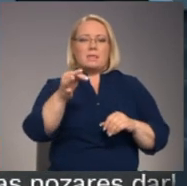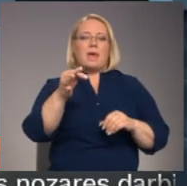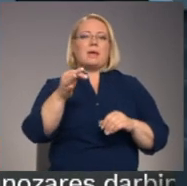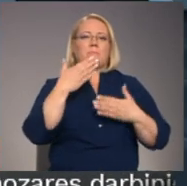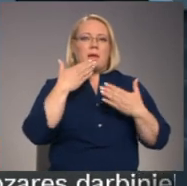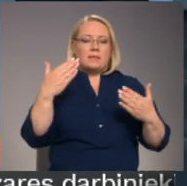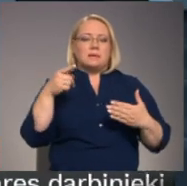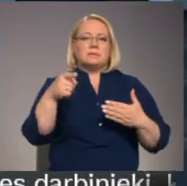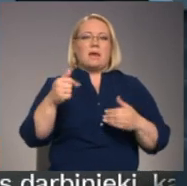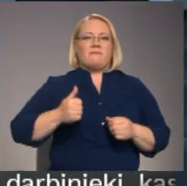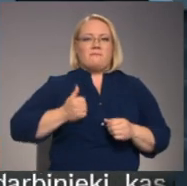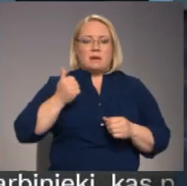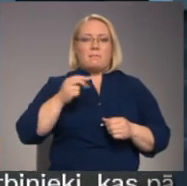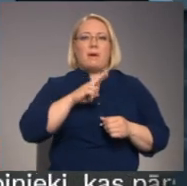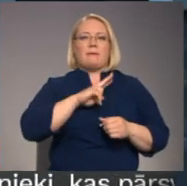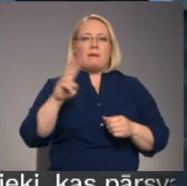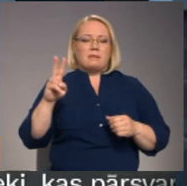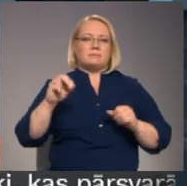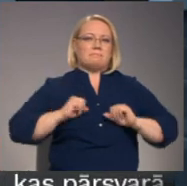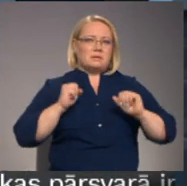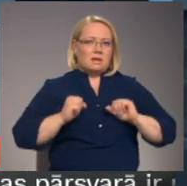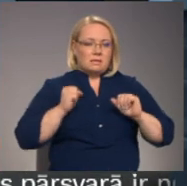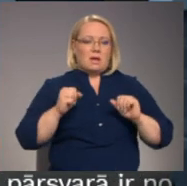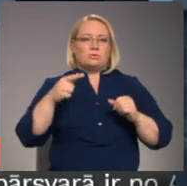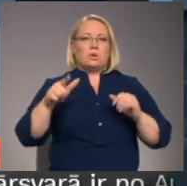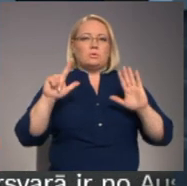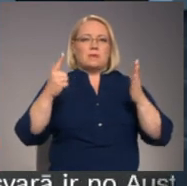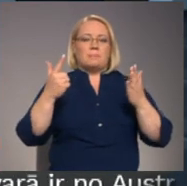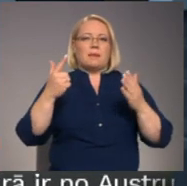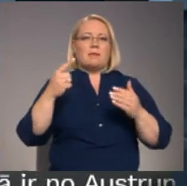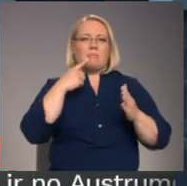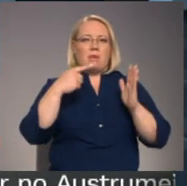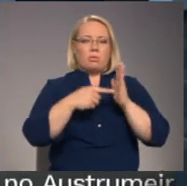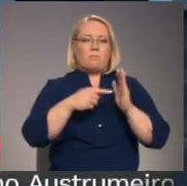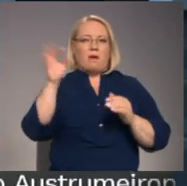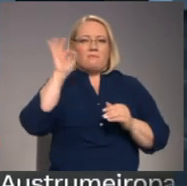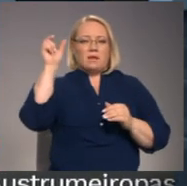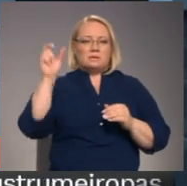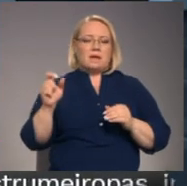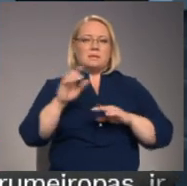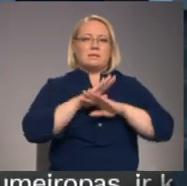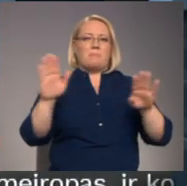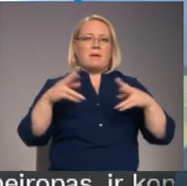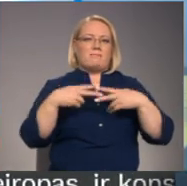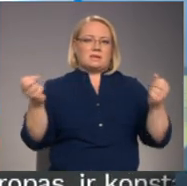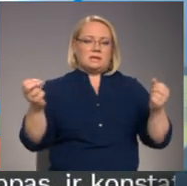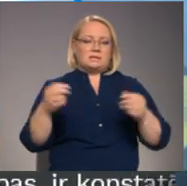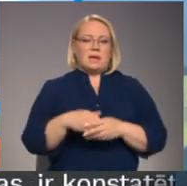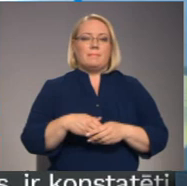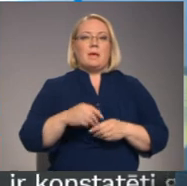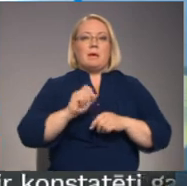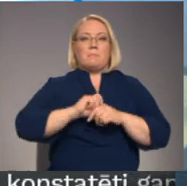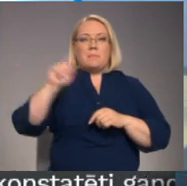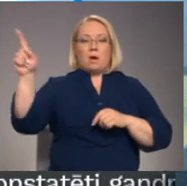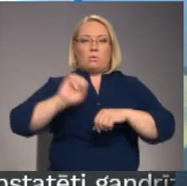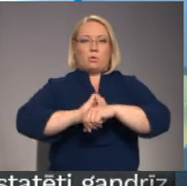parūpējas par to, ka viņš septītā datuma jau nebija piecos vakarā mūsu viesnīca. Pieaugot